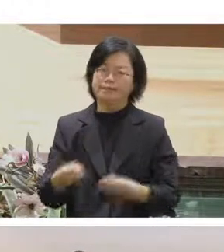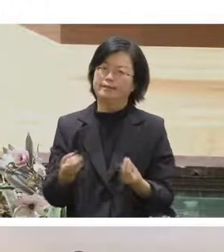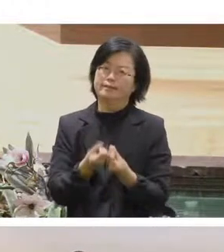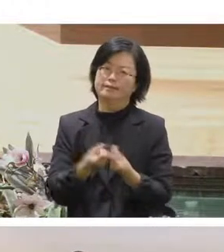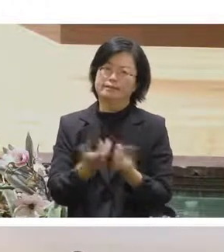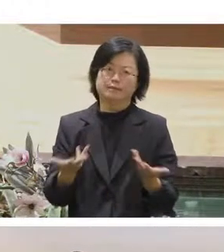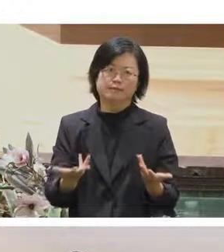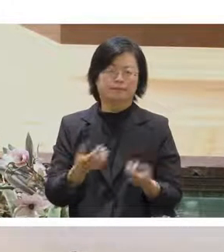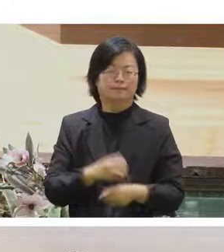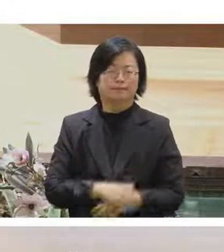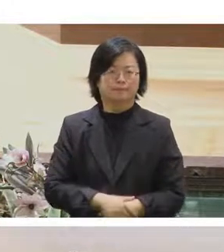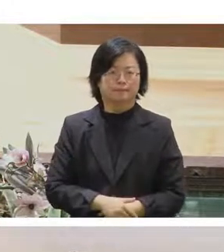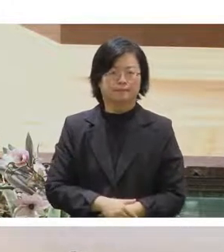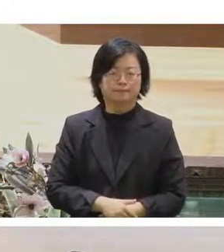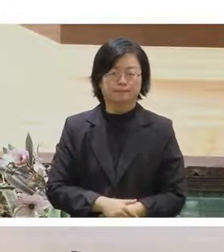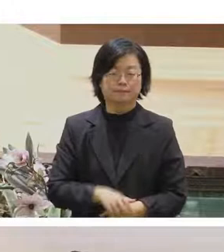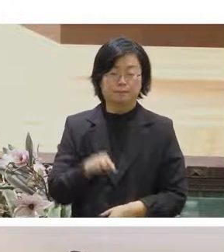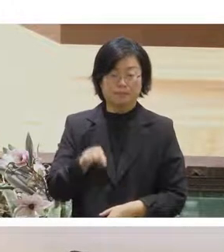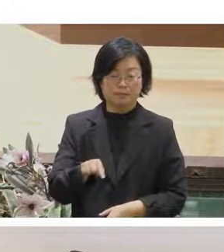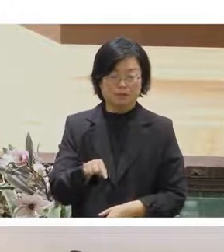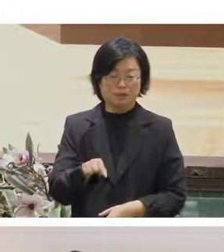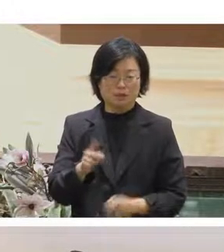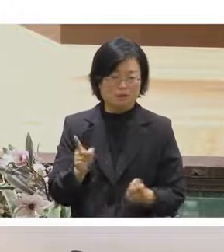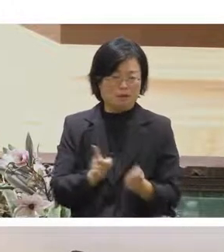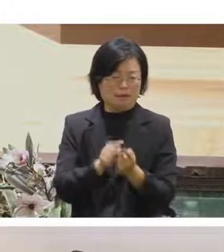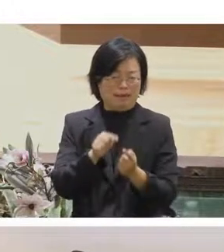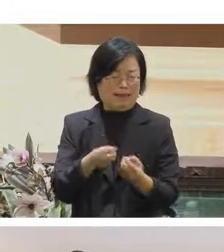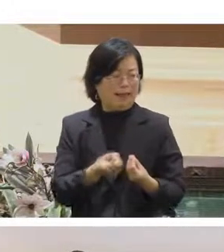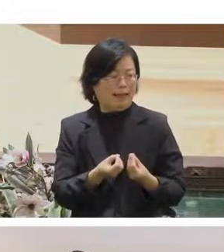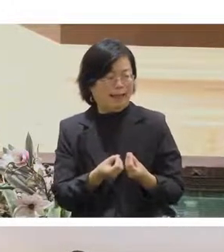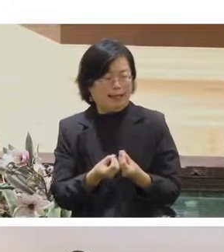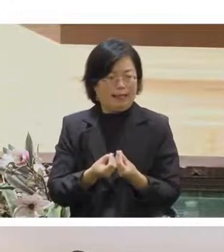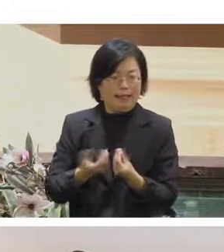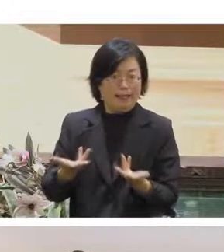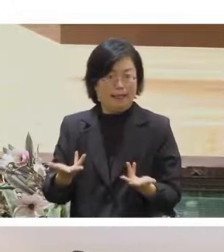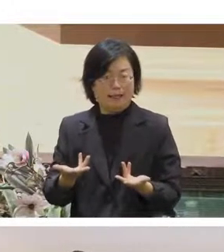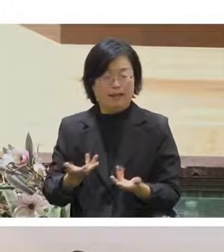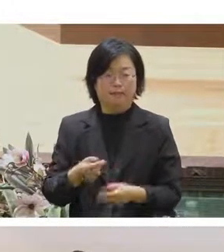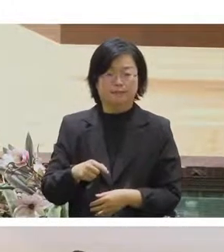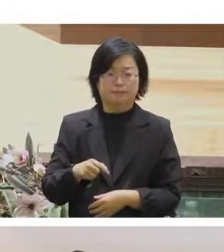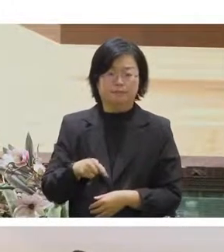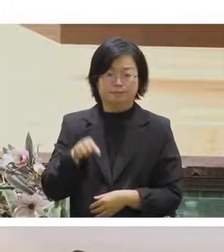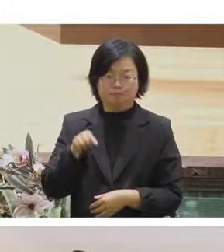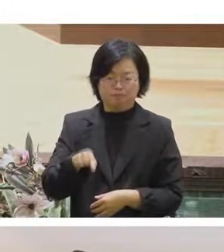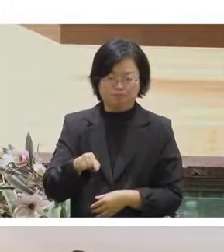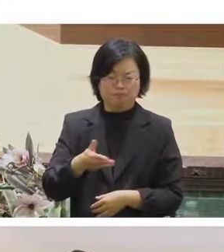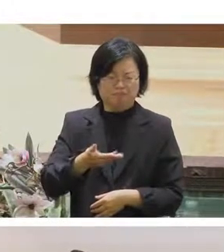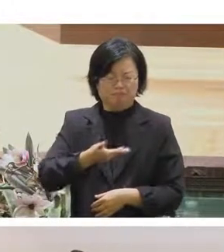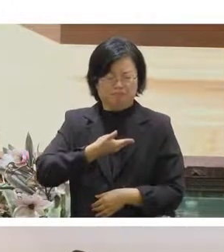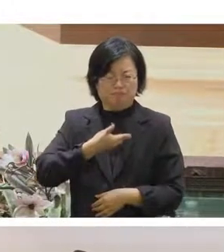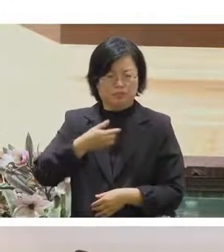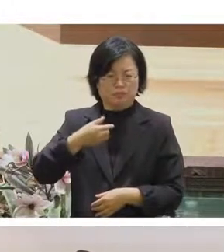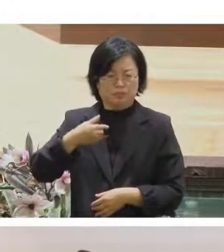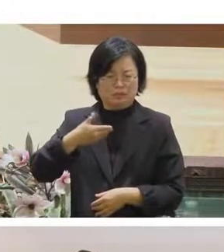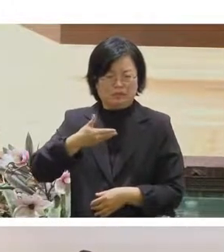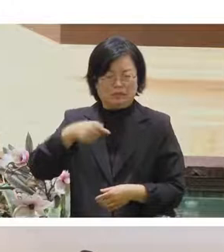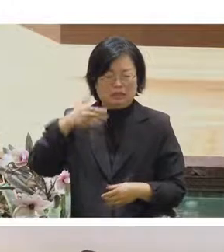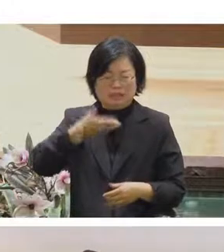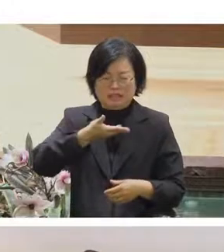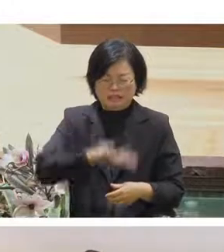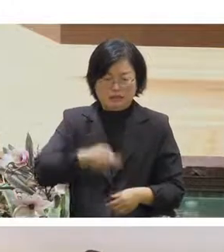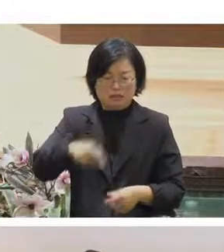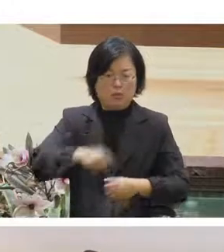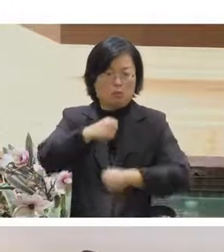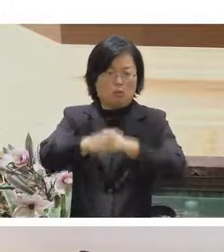尬的阻礙啊其實就是會讓你讓你覺得跟這個活動有距離的一